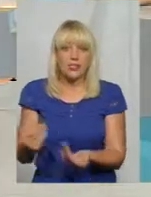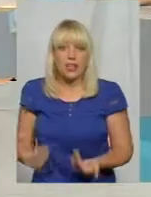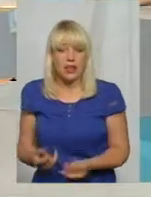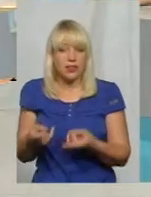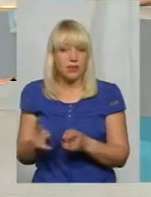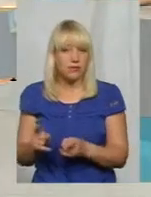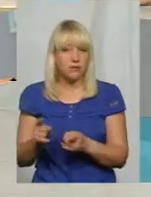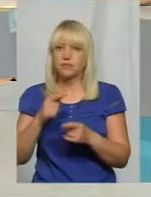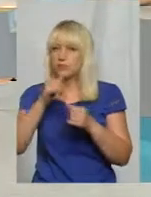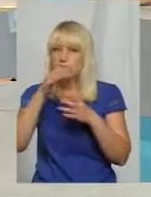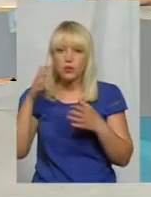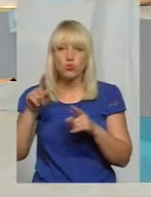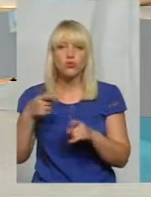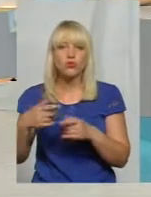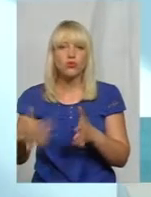розорені.